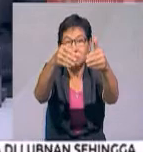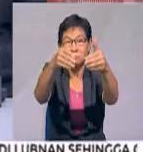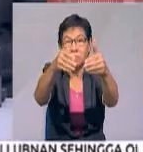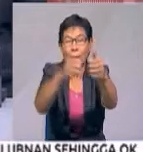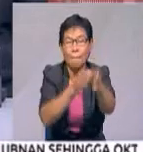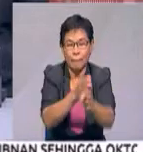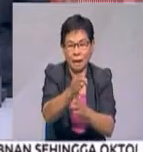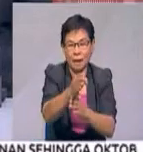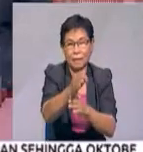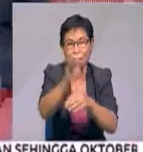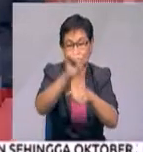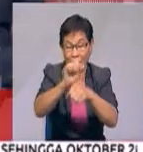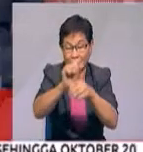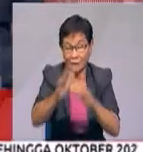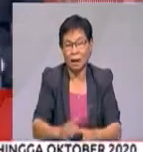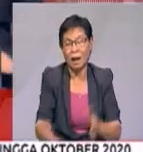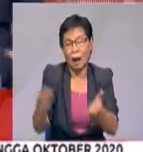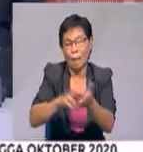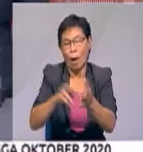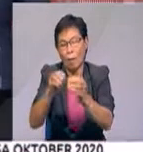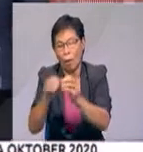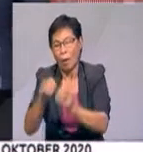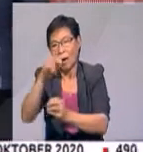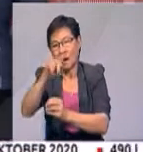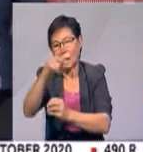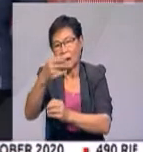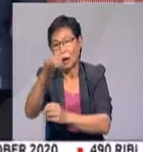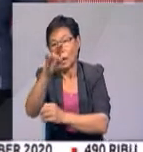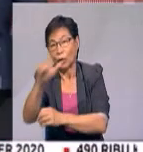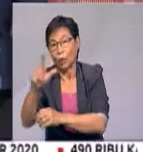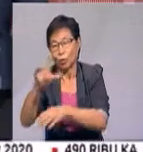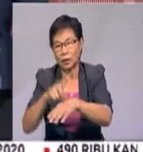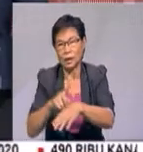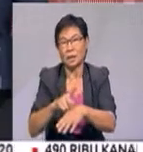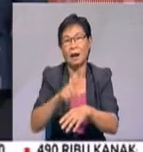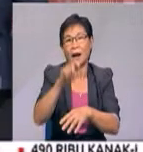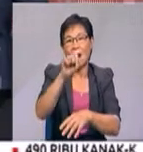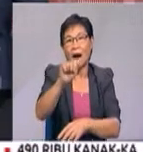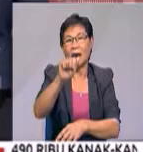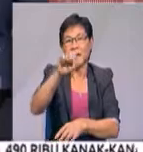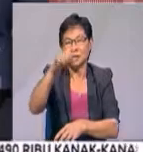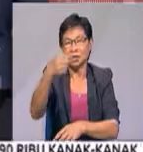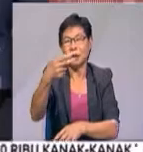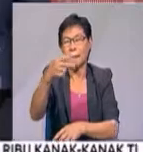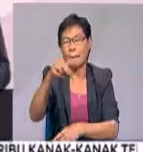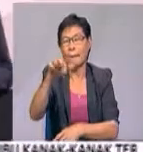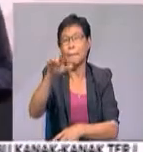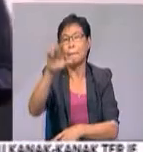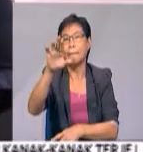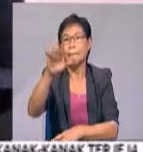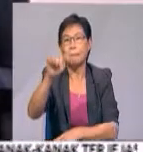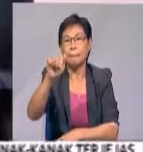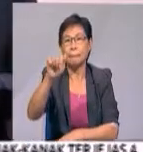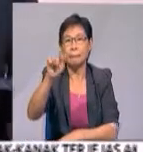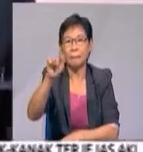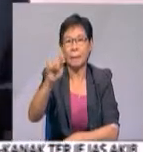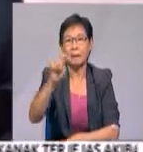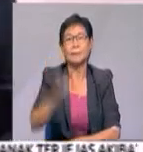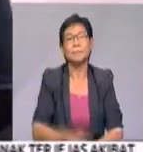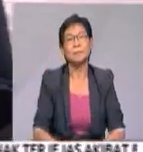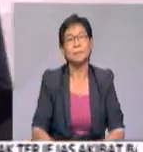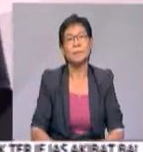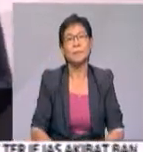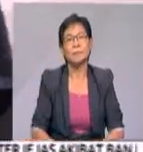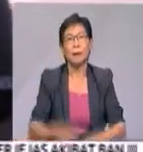bidang tenaga. Laporan lanjut bersama Khairul Azli Rahim di Ashgabat. Ashgabat juga dikenali